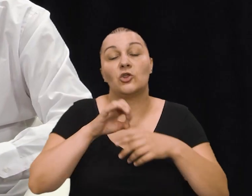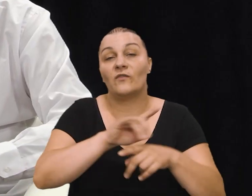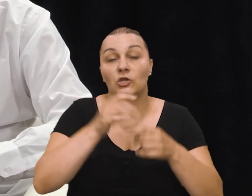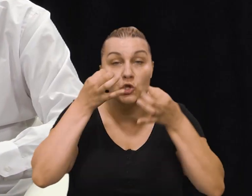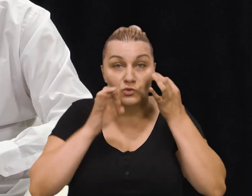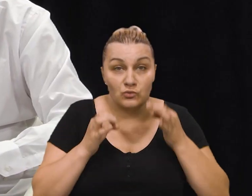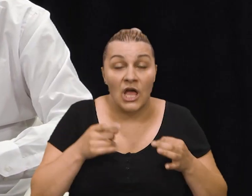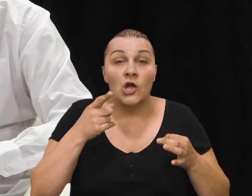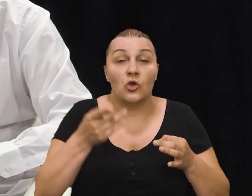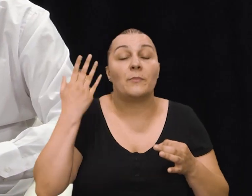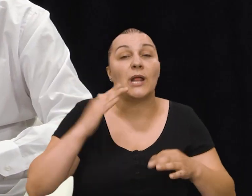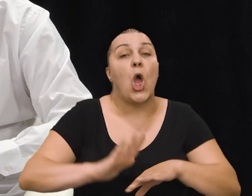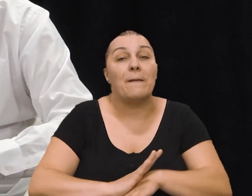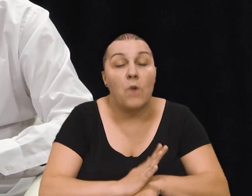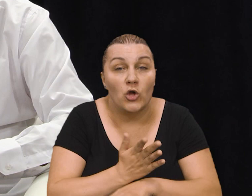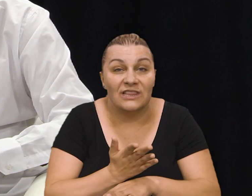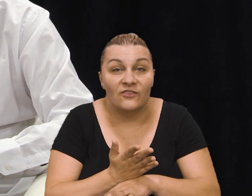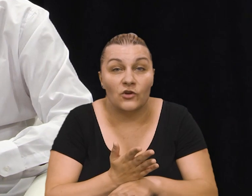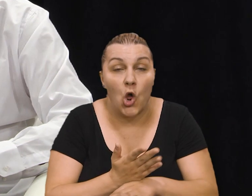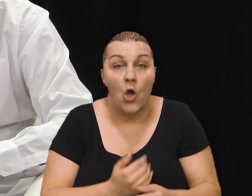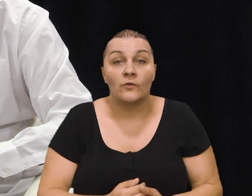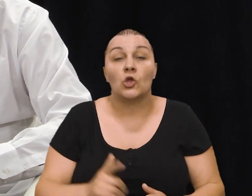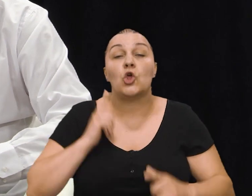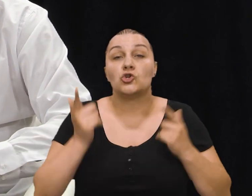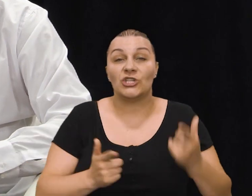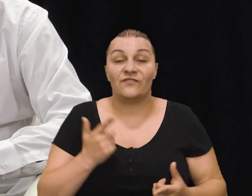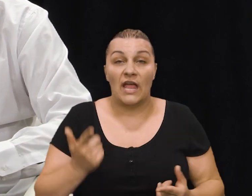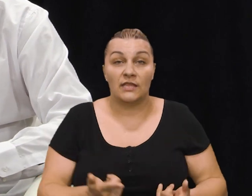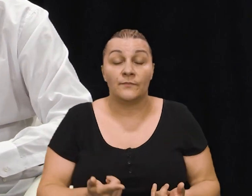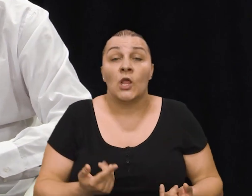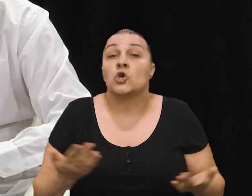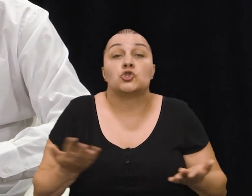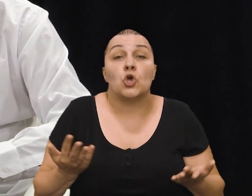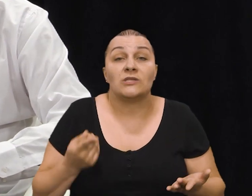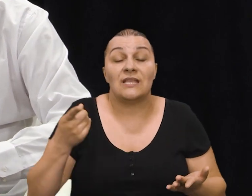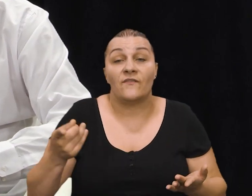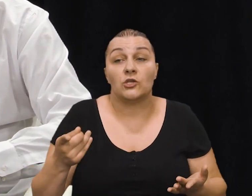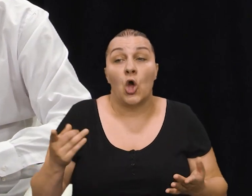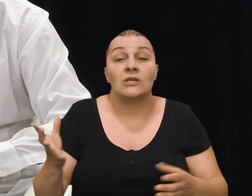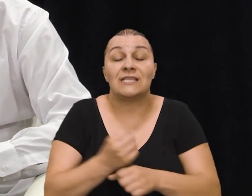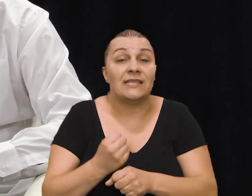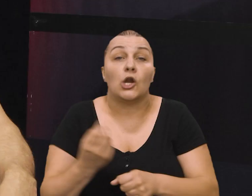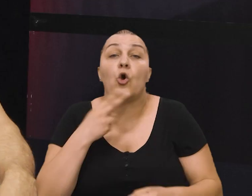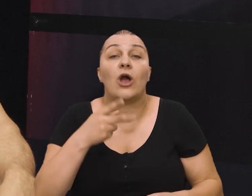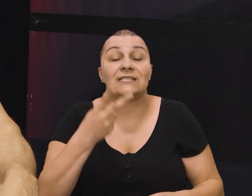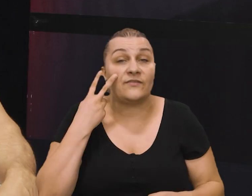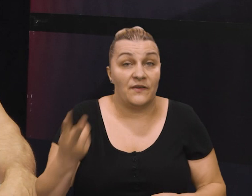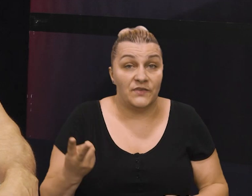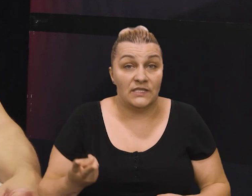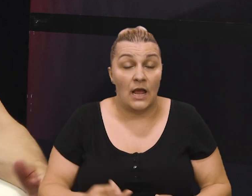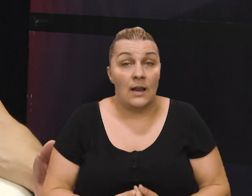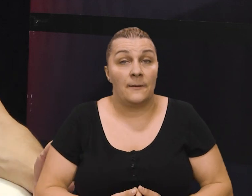ste me dovali do suza zaista je to bilo emotivno doživjati što se tad zatekli koga ste vidjeli?